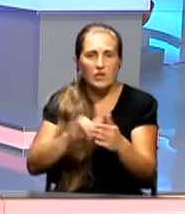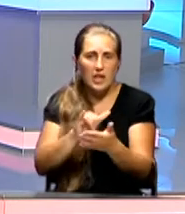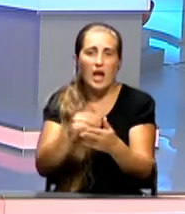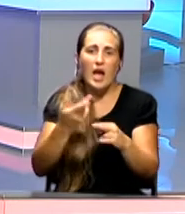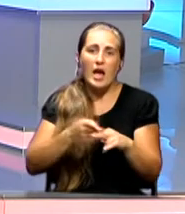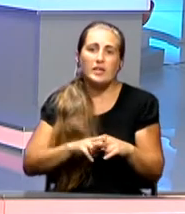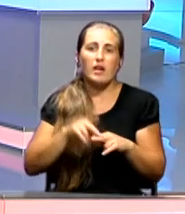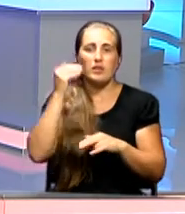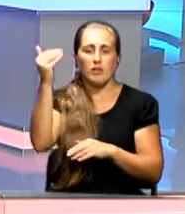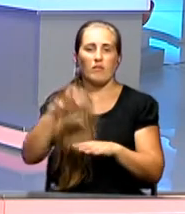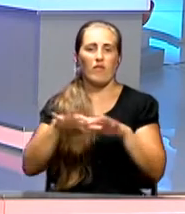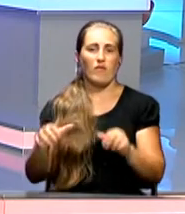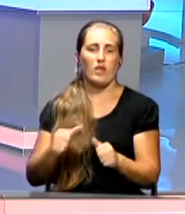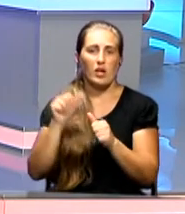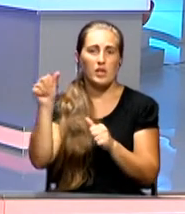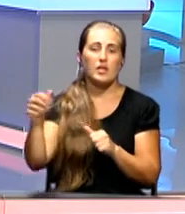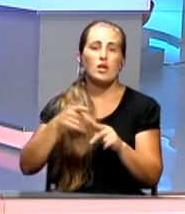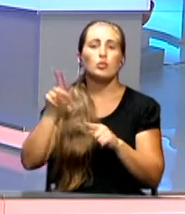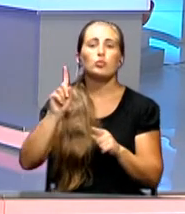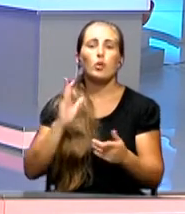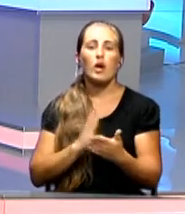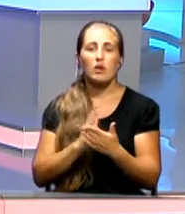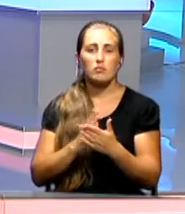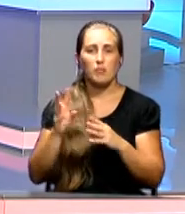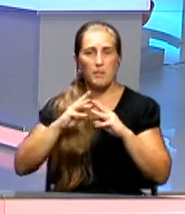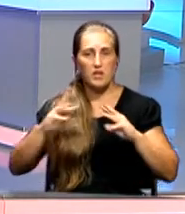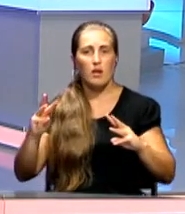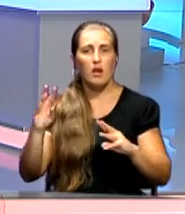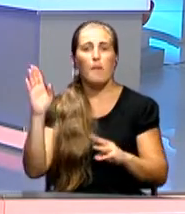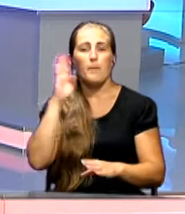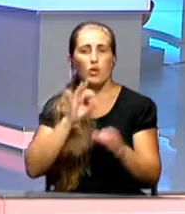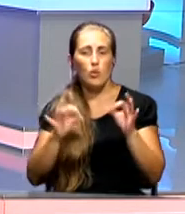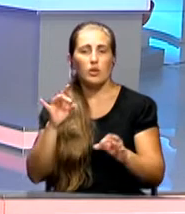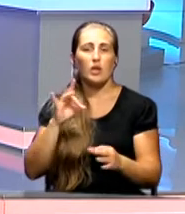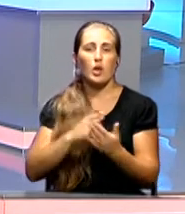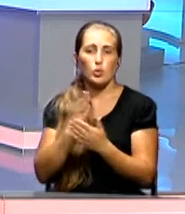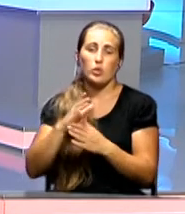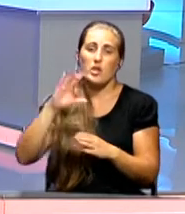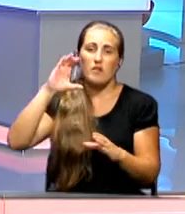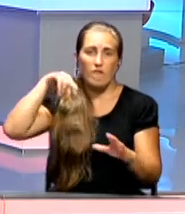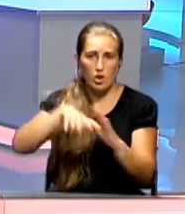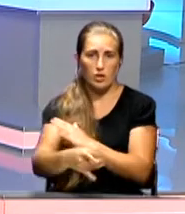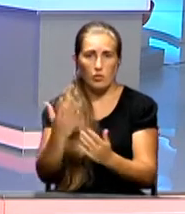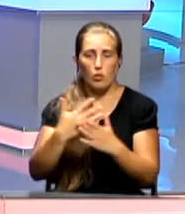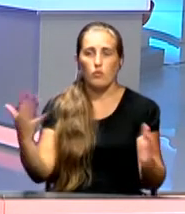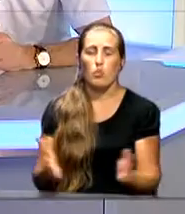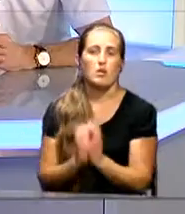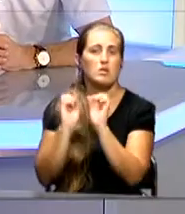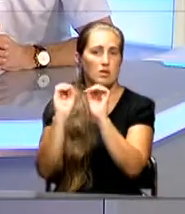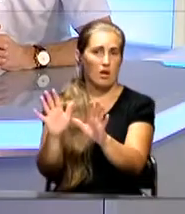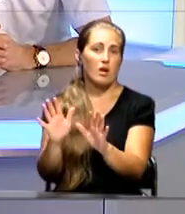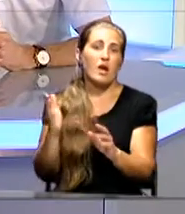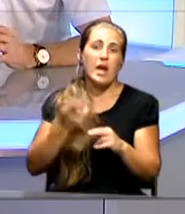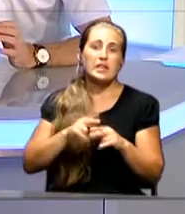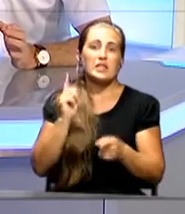компетенция местных властей. То, что касалось Министерства экологии и природных ресурсов, скважину пробурили и в эксплуатацию сдали. Ну это